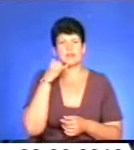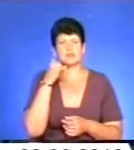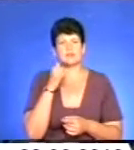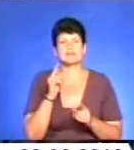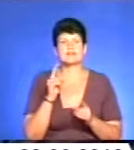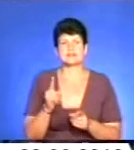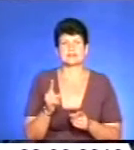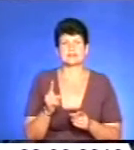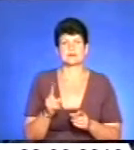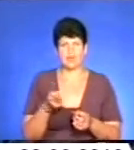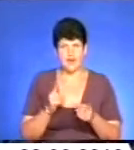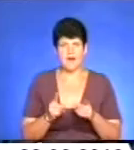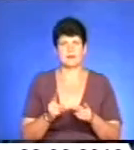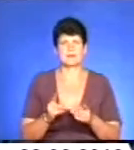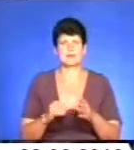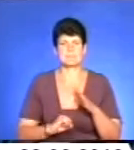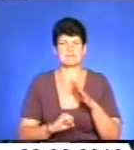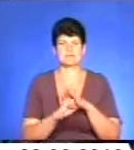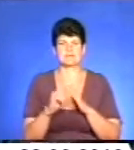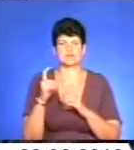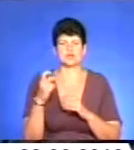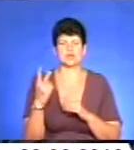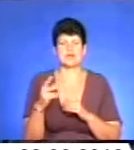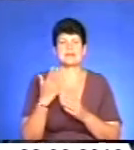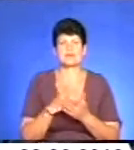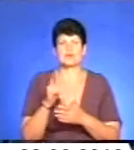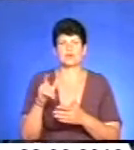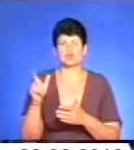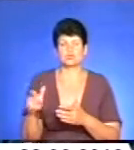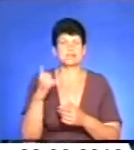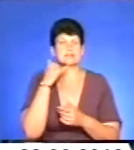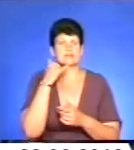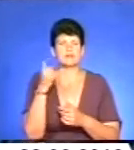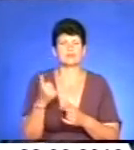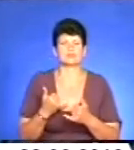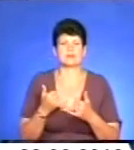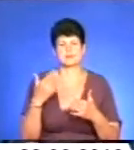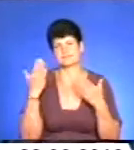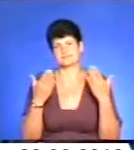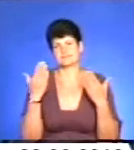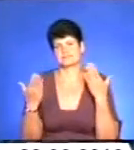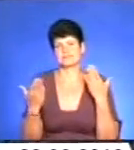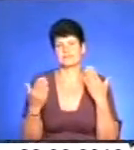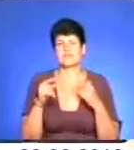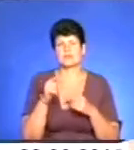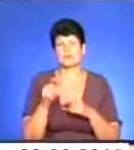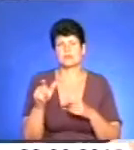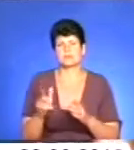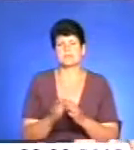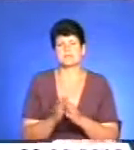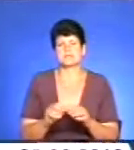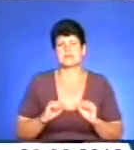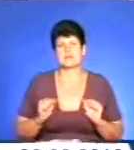тільки по ранних підставах на лінію 102. Є люди, громадяни, які телефонують задля розваги. Таких громадян ми стараємося